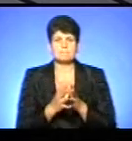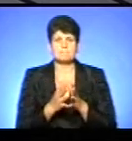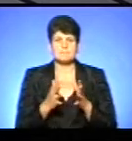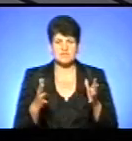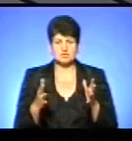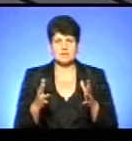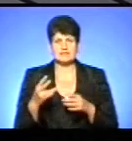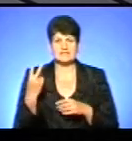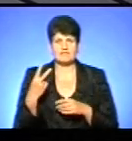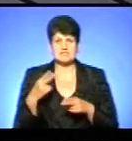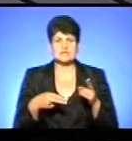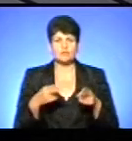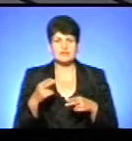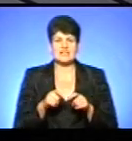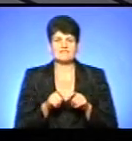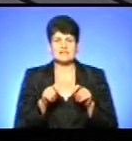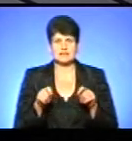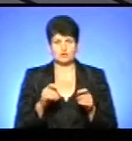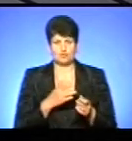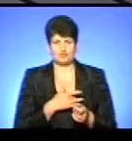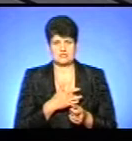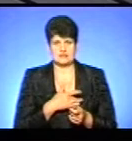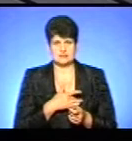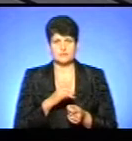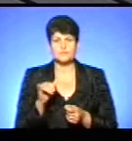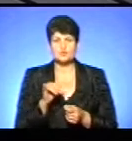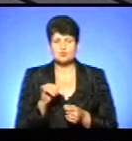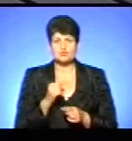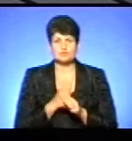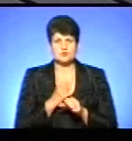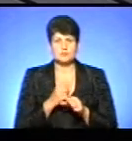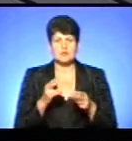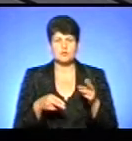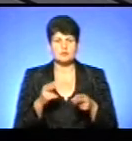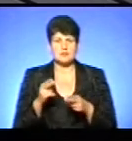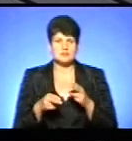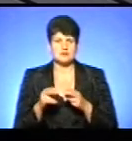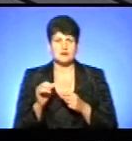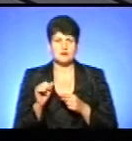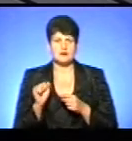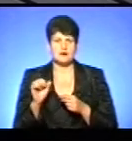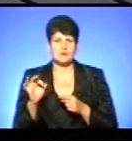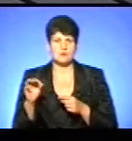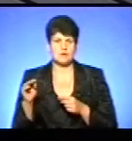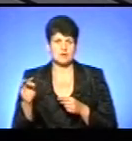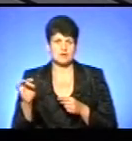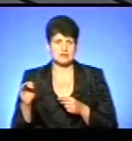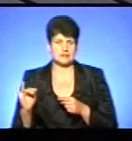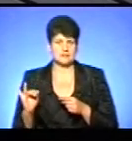20 операцій на відкритому серці. Буквально в суботу ми зробили операцію аортокоронарне шантування на